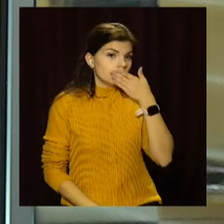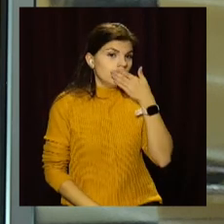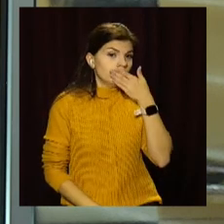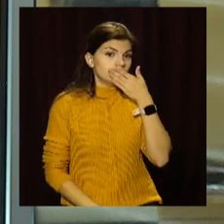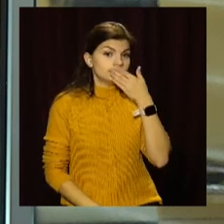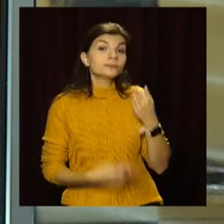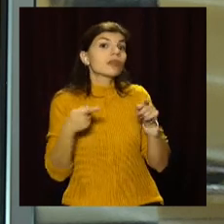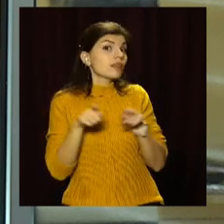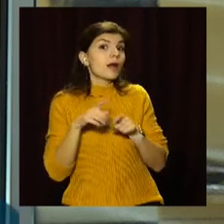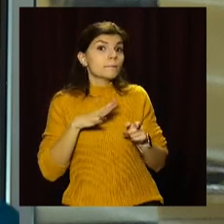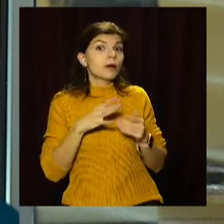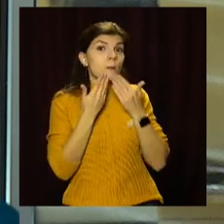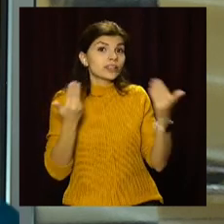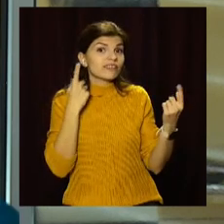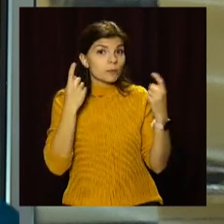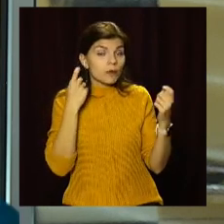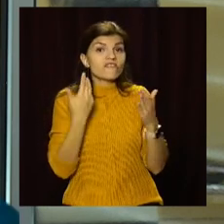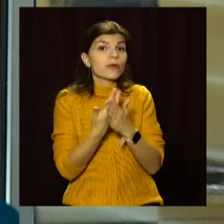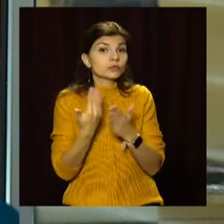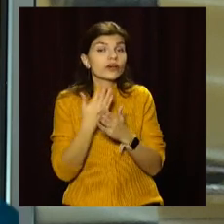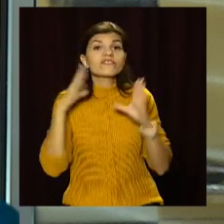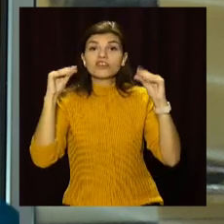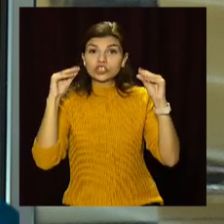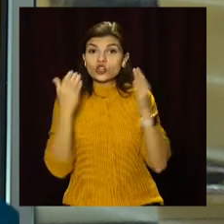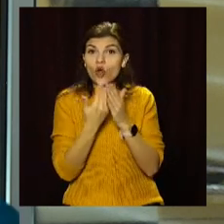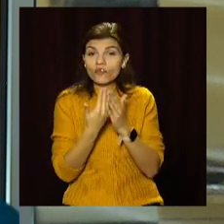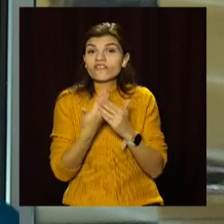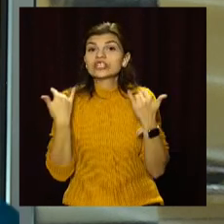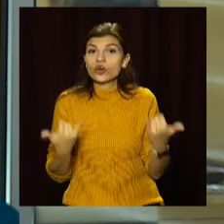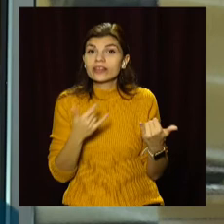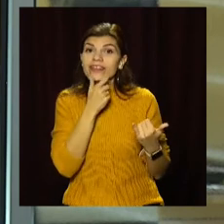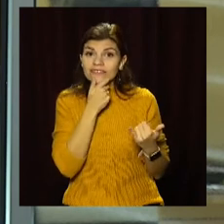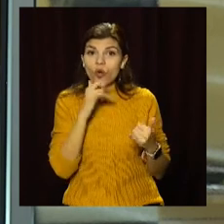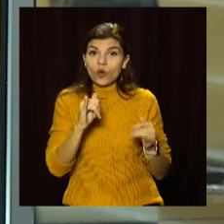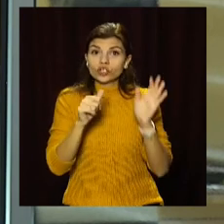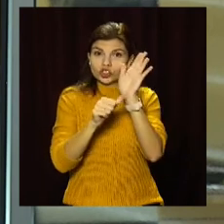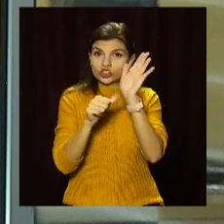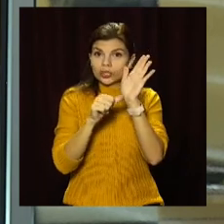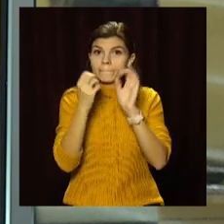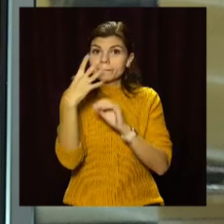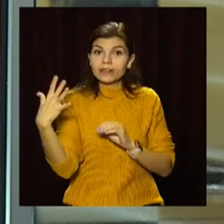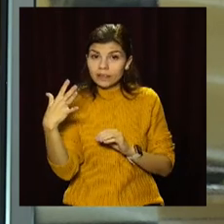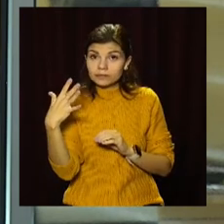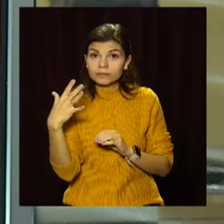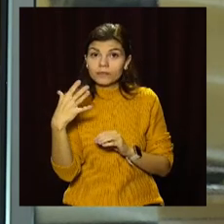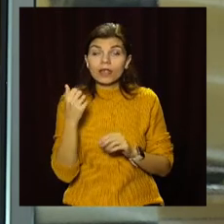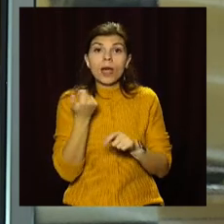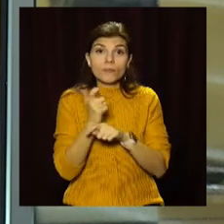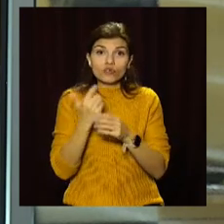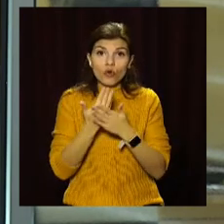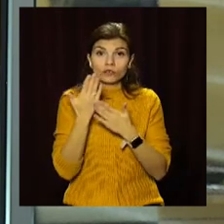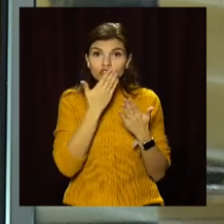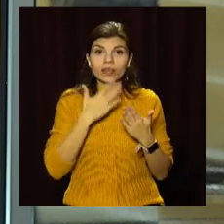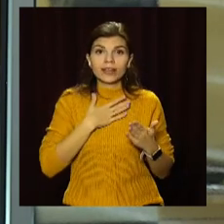Такою була остання інформація випуску. Вечірні новини від сьогодні дивіться о 18.15, а більше новин